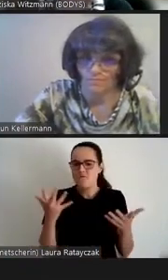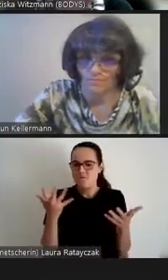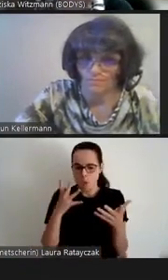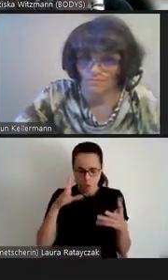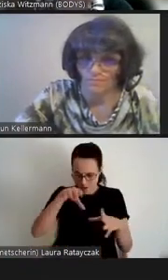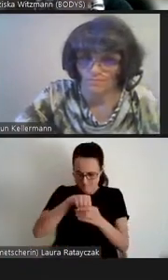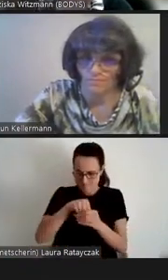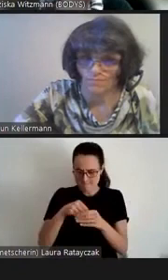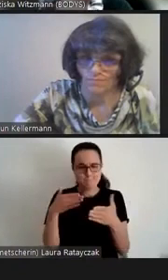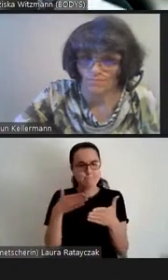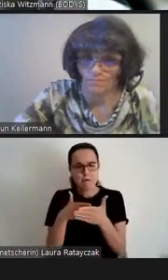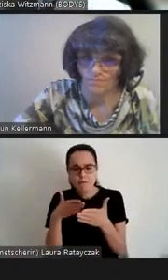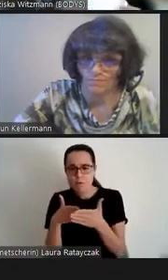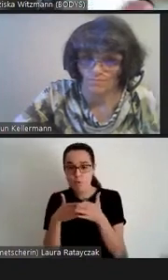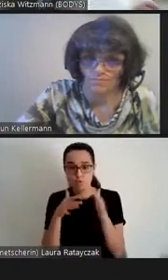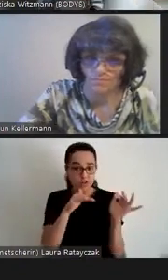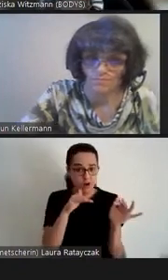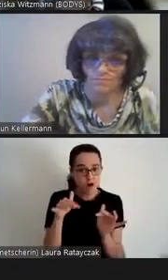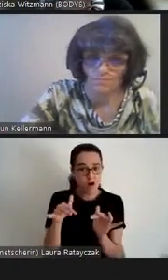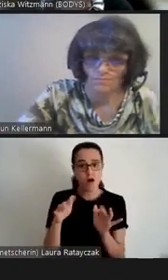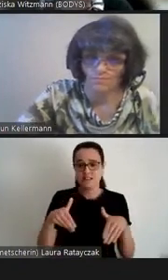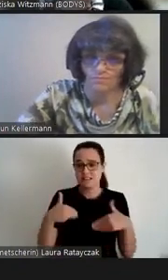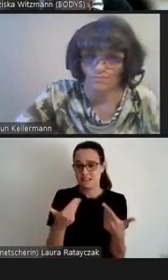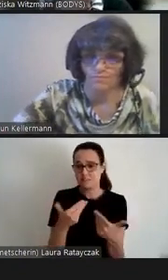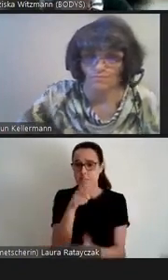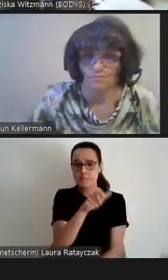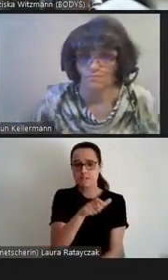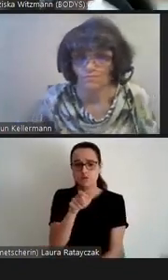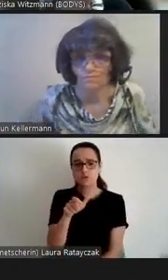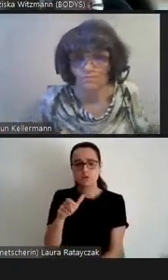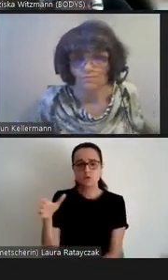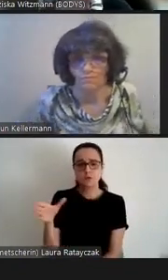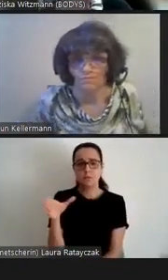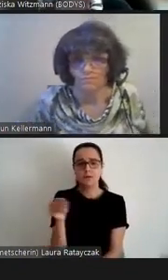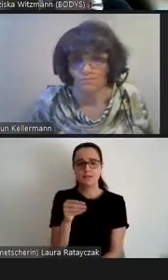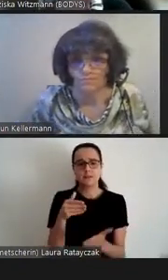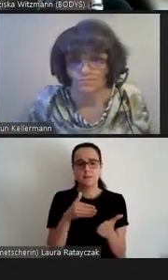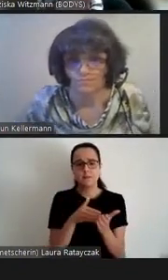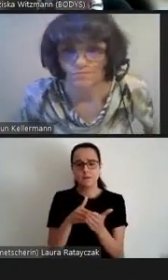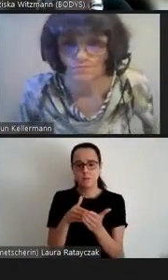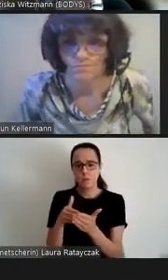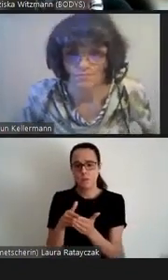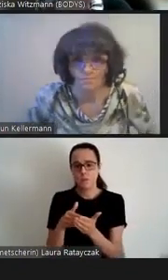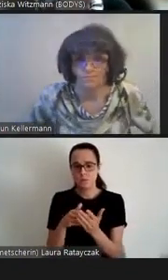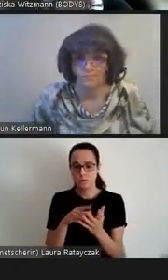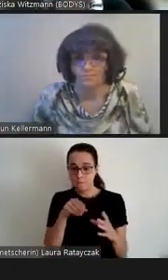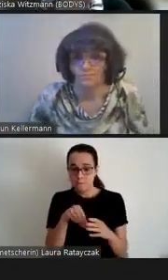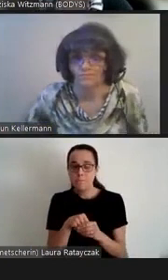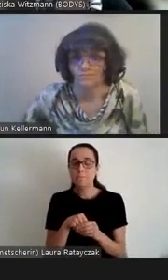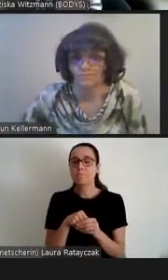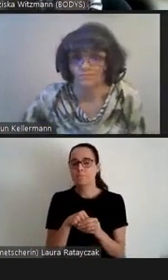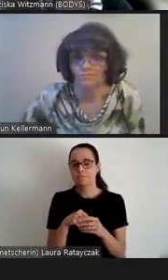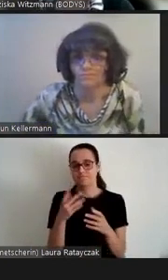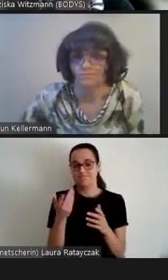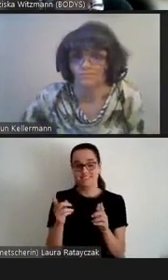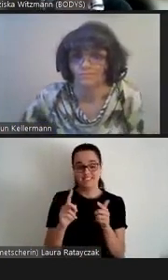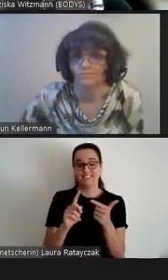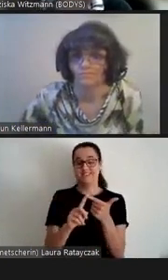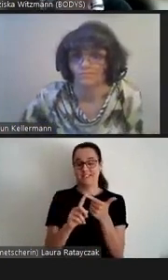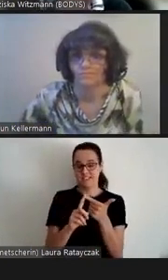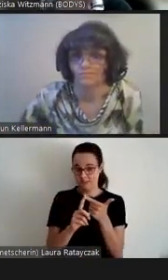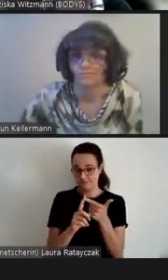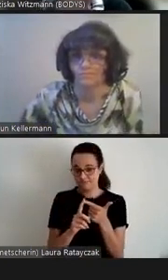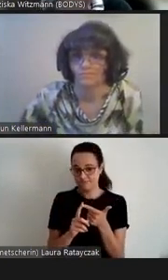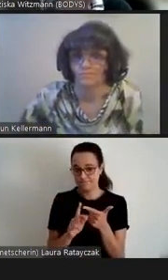vorkommt, wo Menschen mit Behinderung vorkommen. Im zweiten Schritt möchte